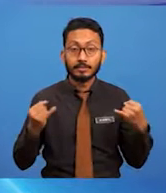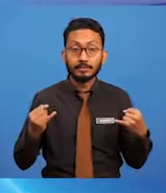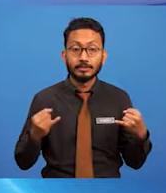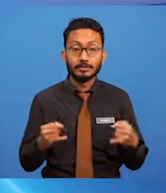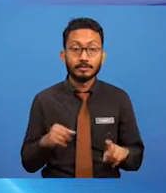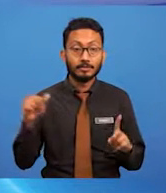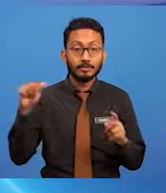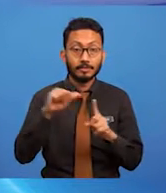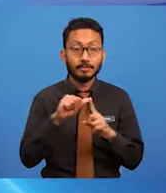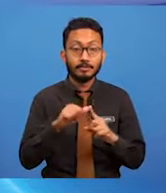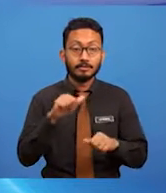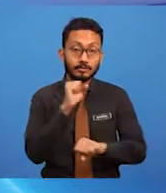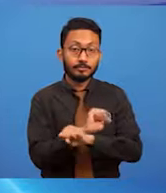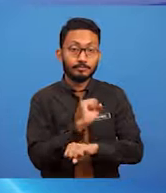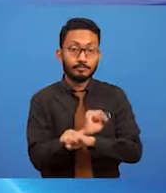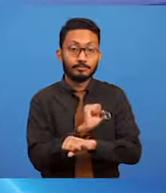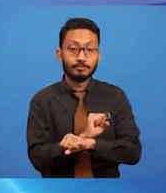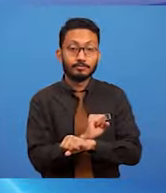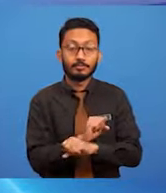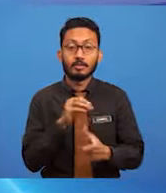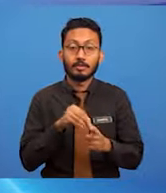kerja ataupun job order.